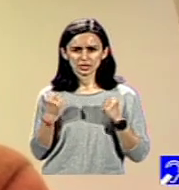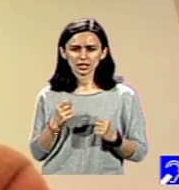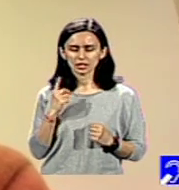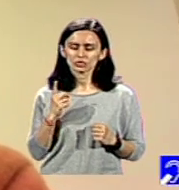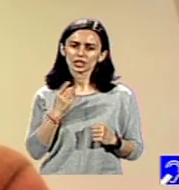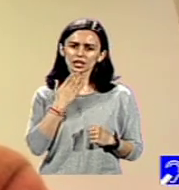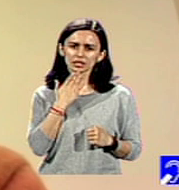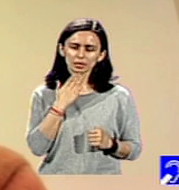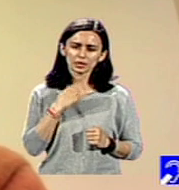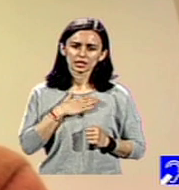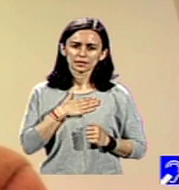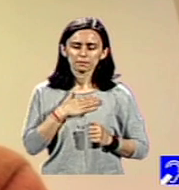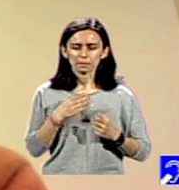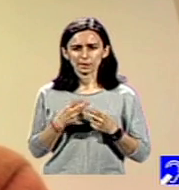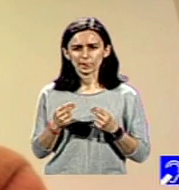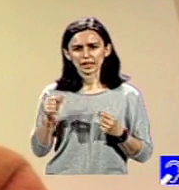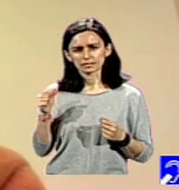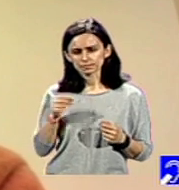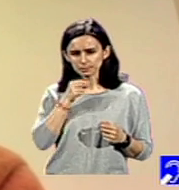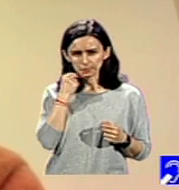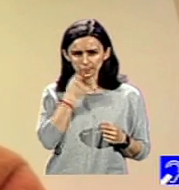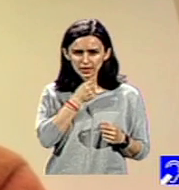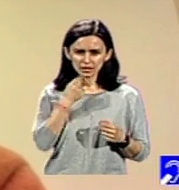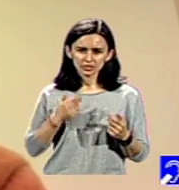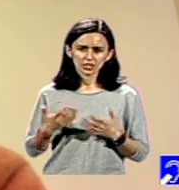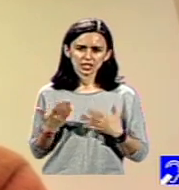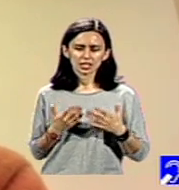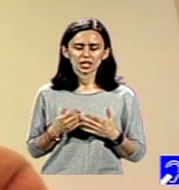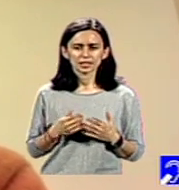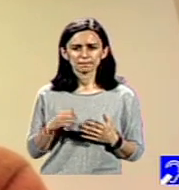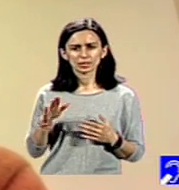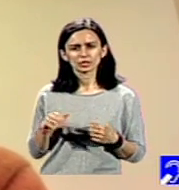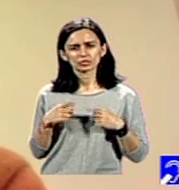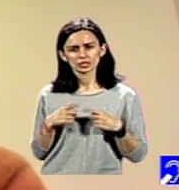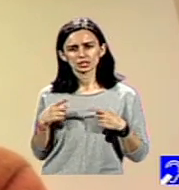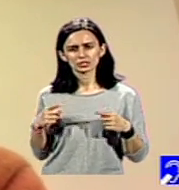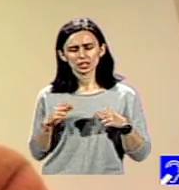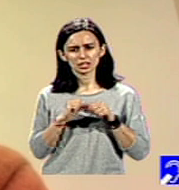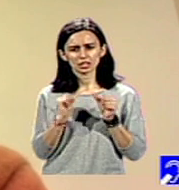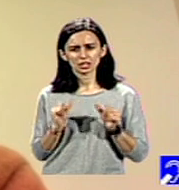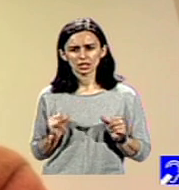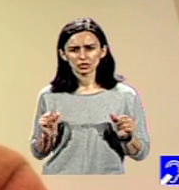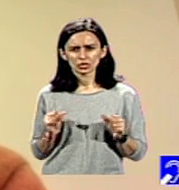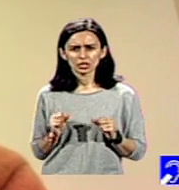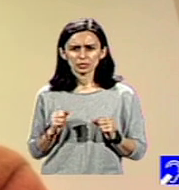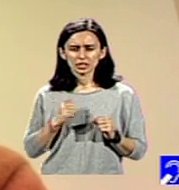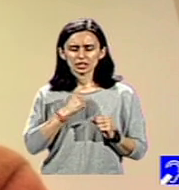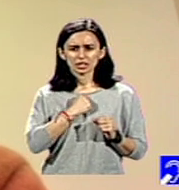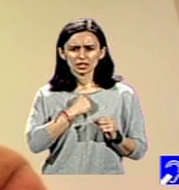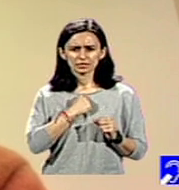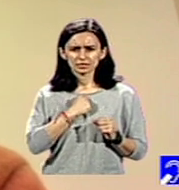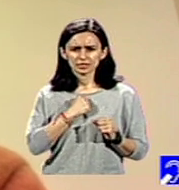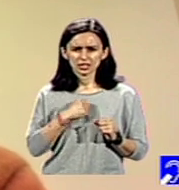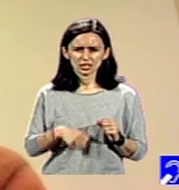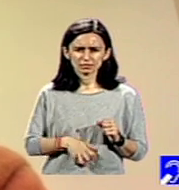avem mulți beneficiari care, pe de-o parte, au avut diferite forme de anxietate, de